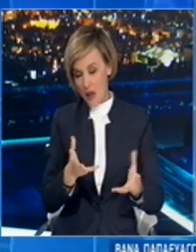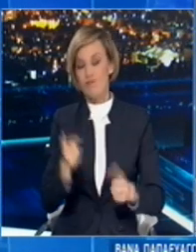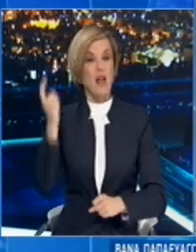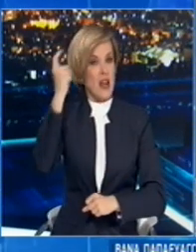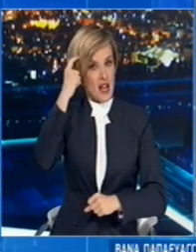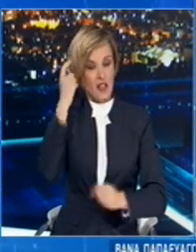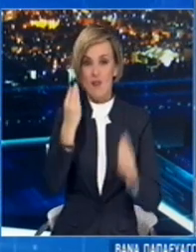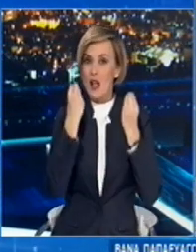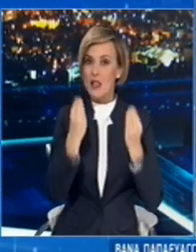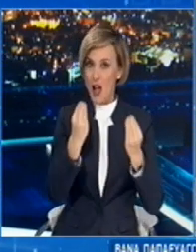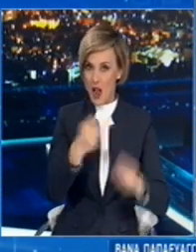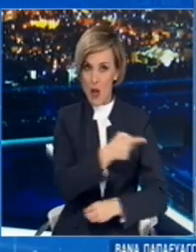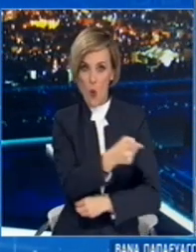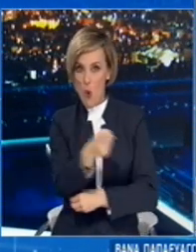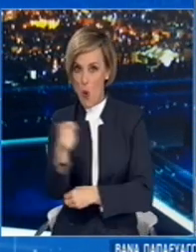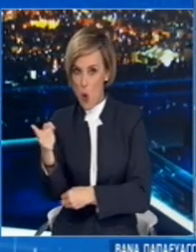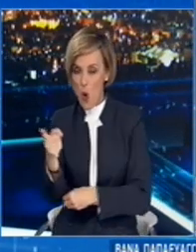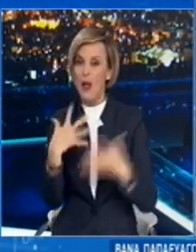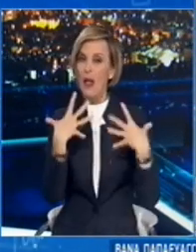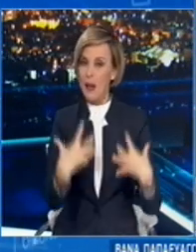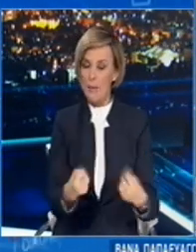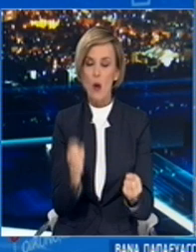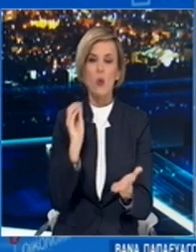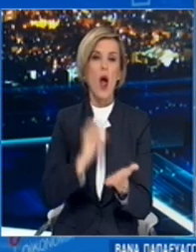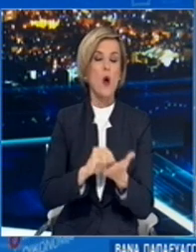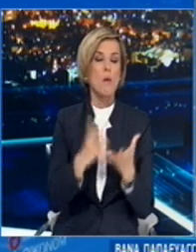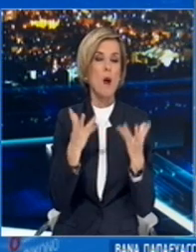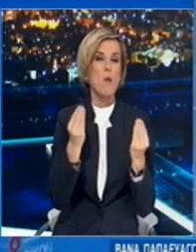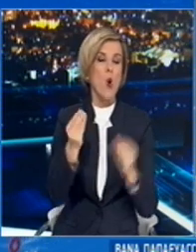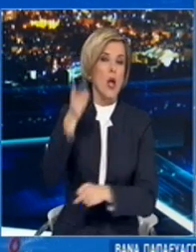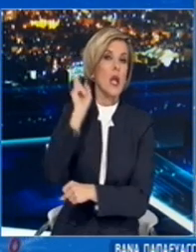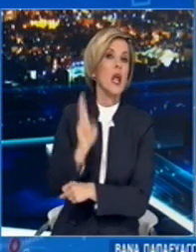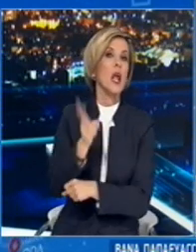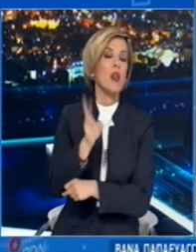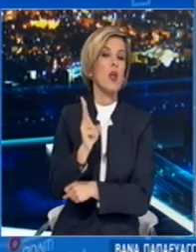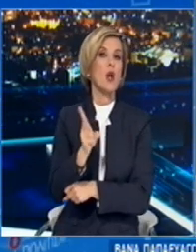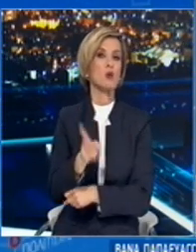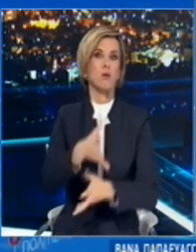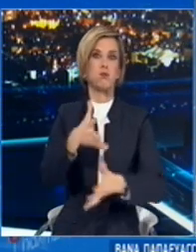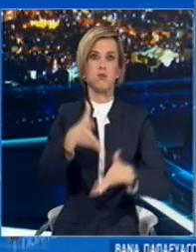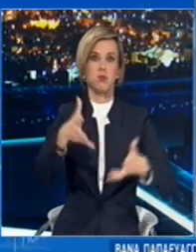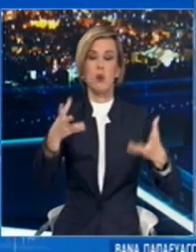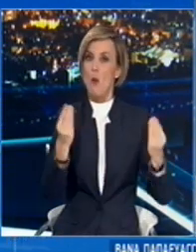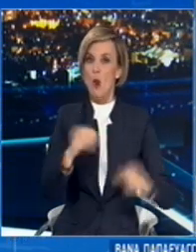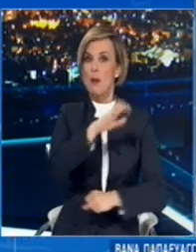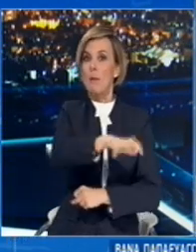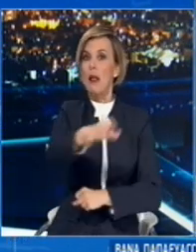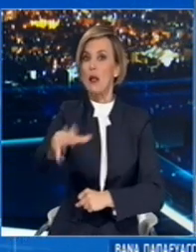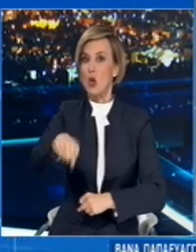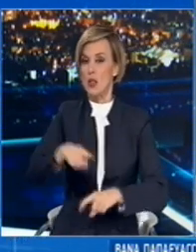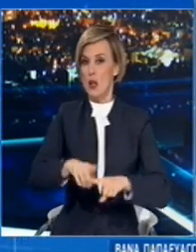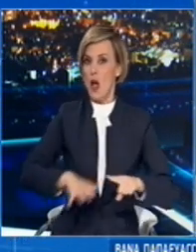ότι με βάση τον αριθμό των ενεργών κρουσμάτων ο κίνδυνος παραμένει σε πολύ ψηλά επίπεδα σε πολλές περιοχές της χώρας μας.